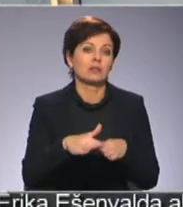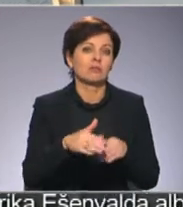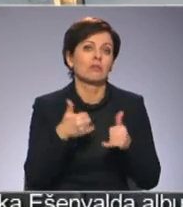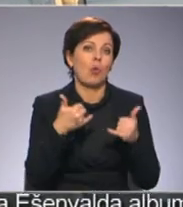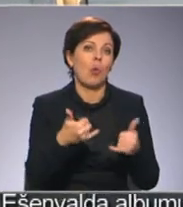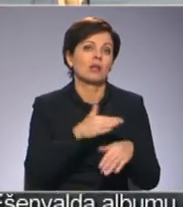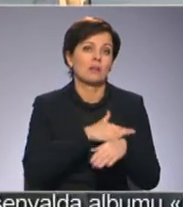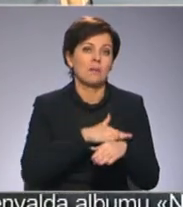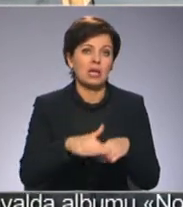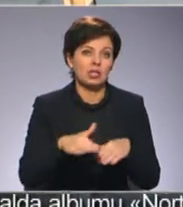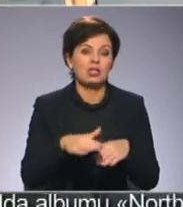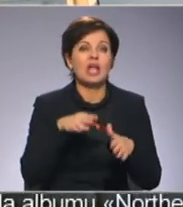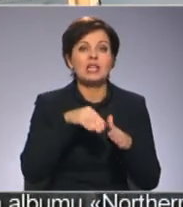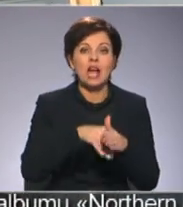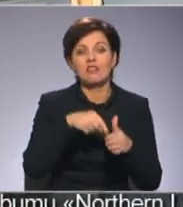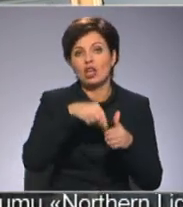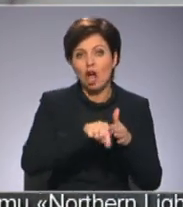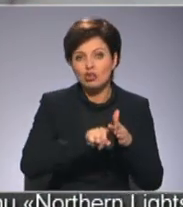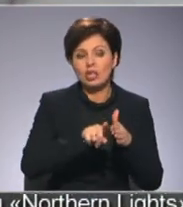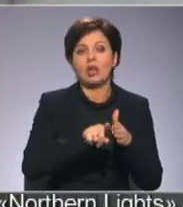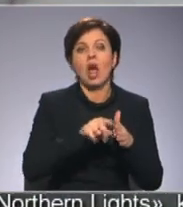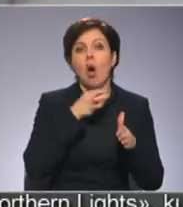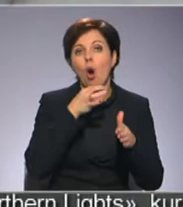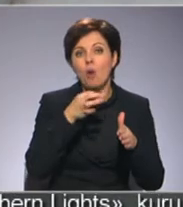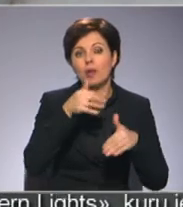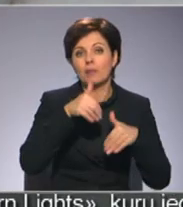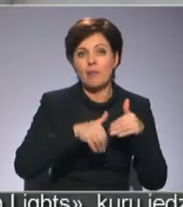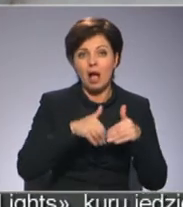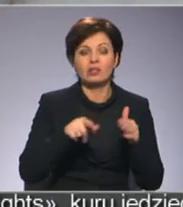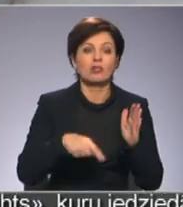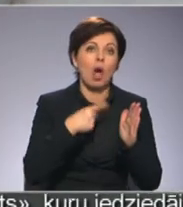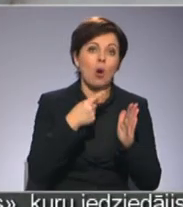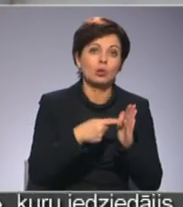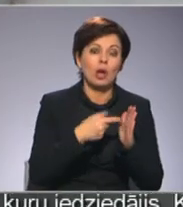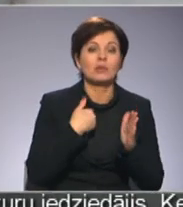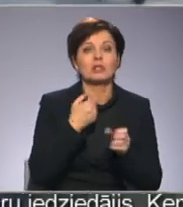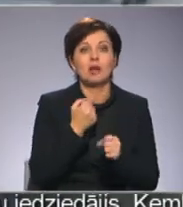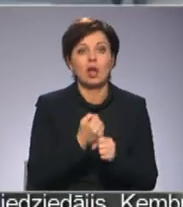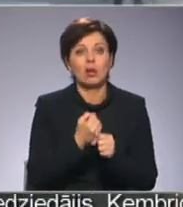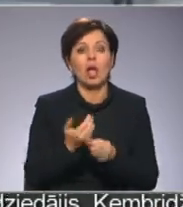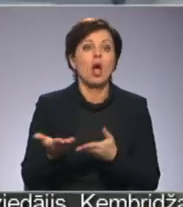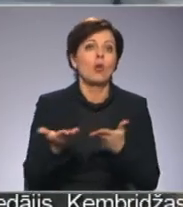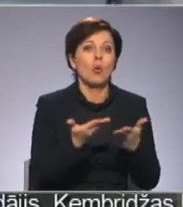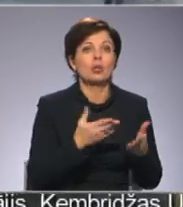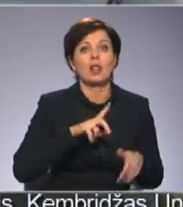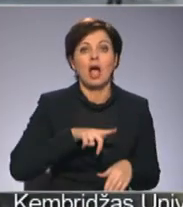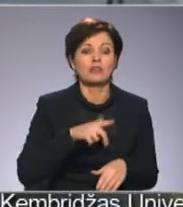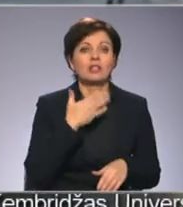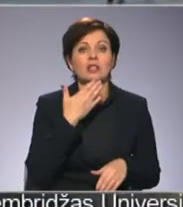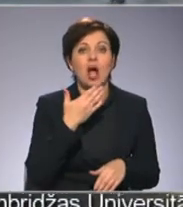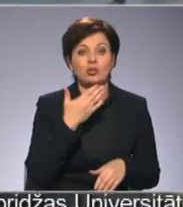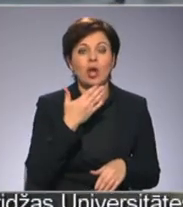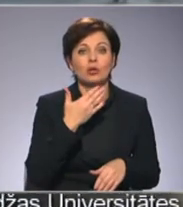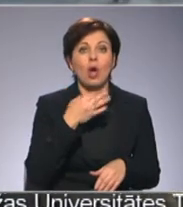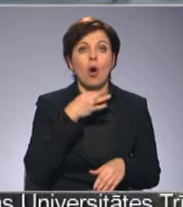ietver sevi gan operu, gan baletu. Jautājums, ja es strādāju, kura Latvijas Nacionālā opera un